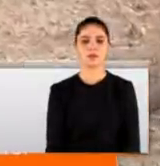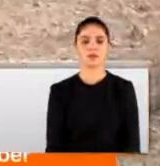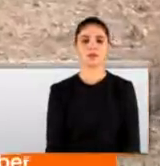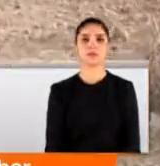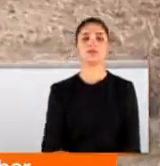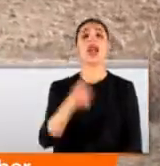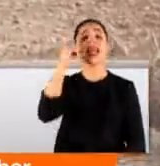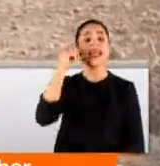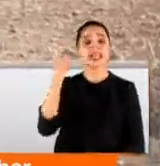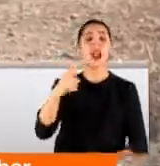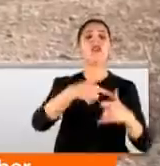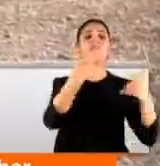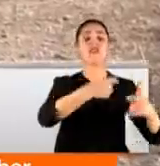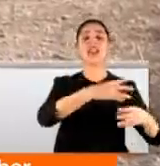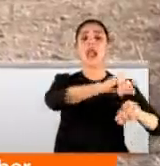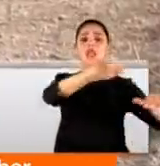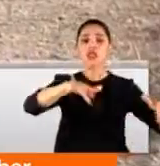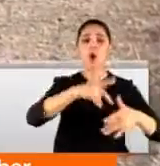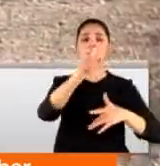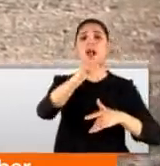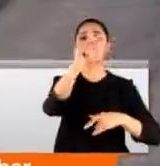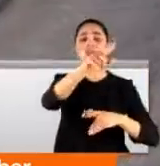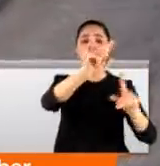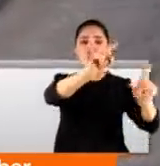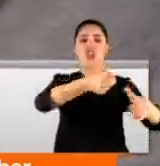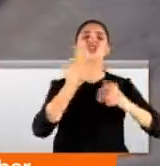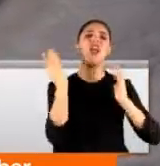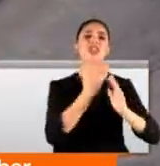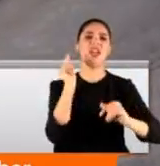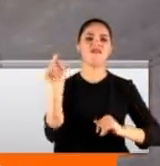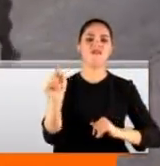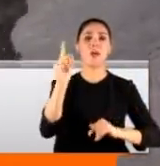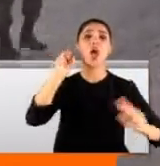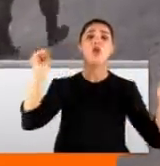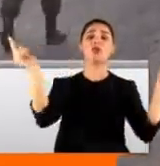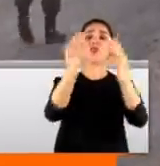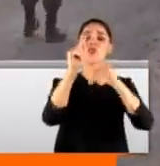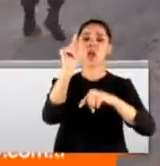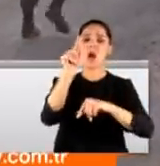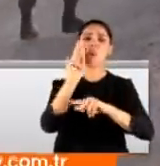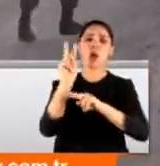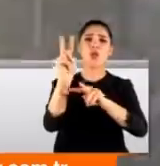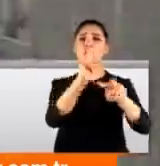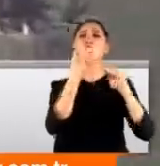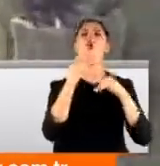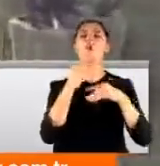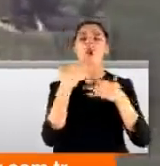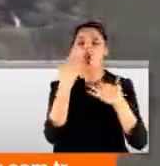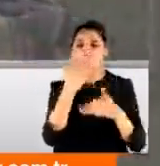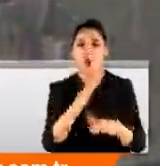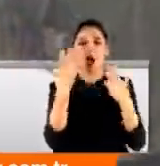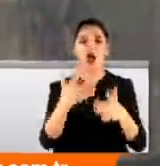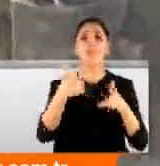İsrail, Filistin topraklarındaki Batı şeriyadaki işgali sürdürüyor. Dünya yaşanan dramı görmese de Filistinliler